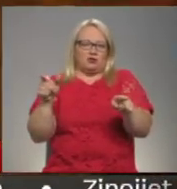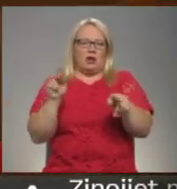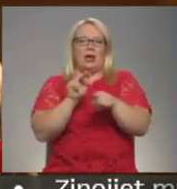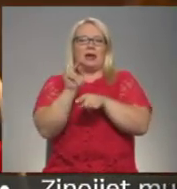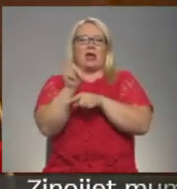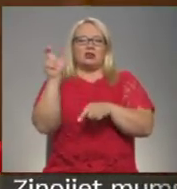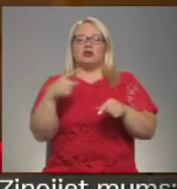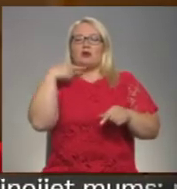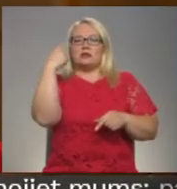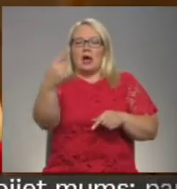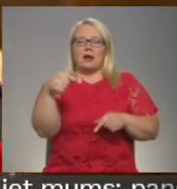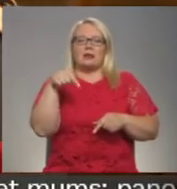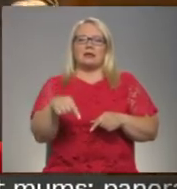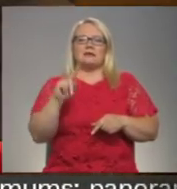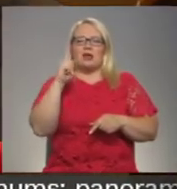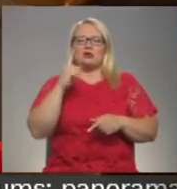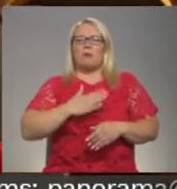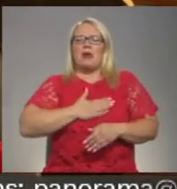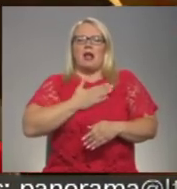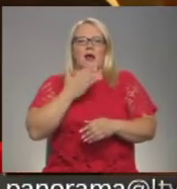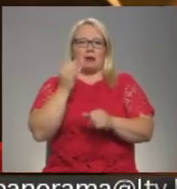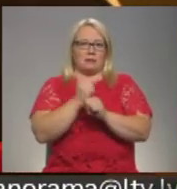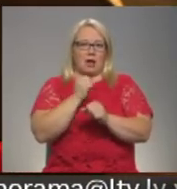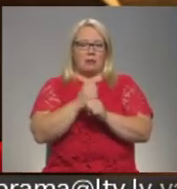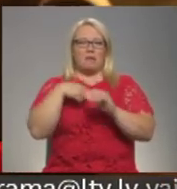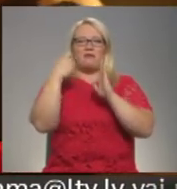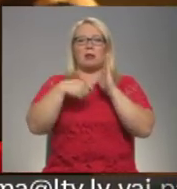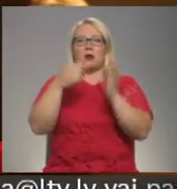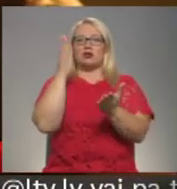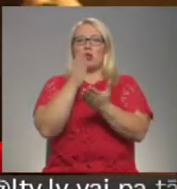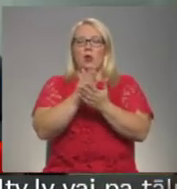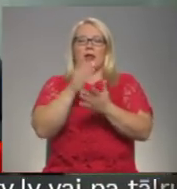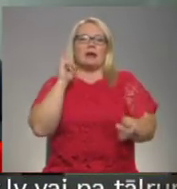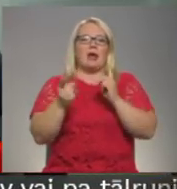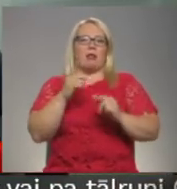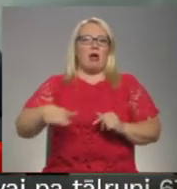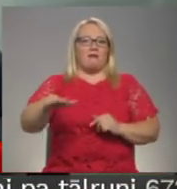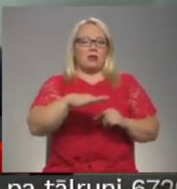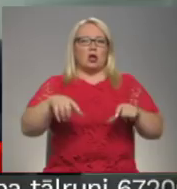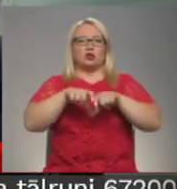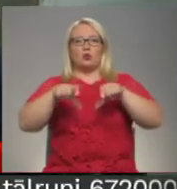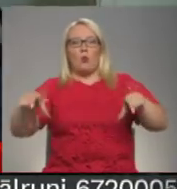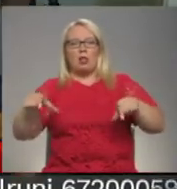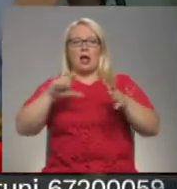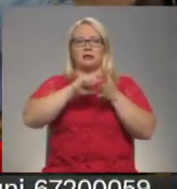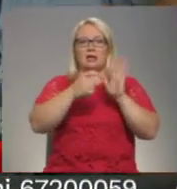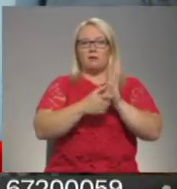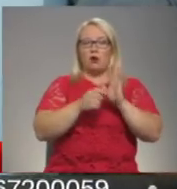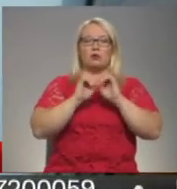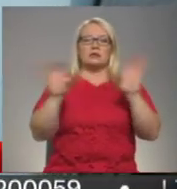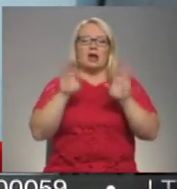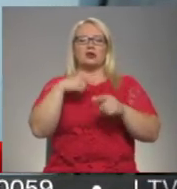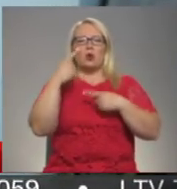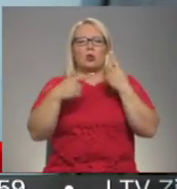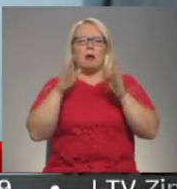Režisors atzīst, ka šis viņam ir viens no mīļākajiem darbiem. Filmēšana norisinājās reālā vidē – skolās un dzīvokļos. Siža tā runāts